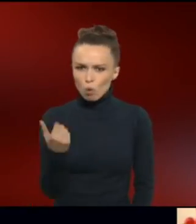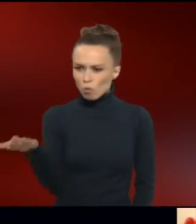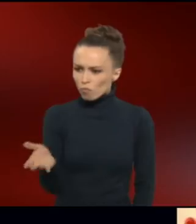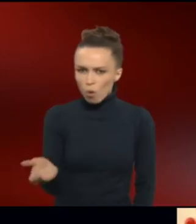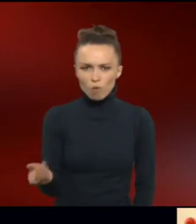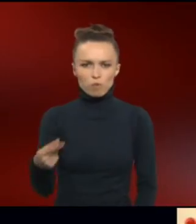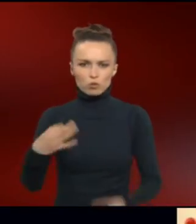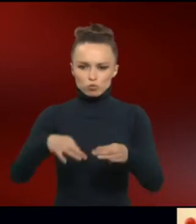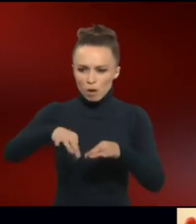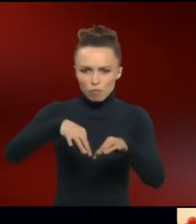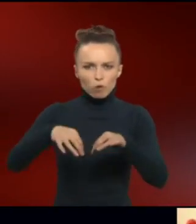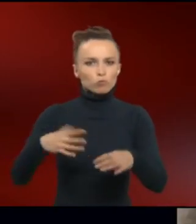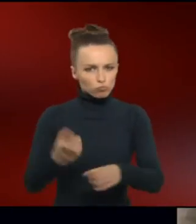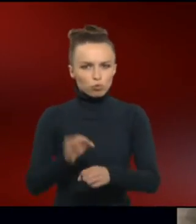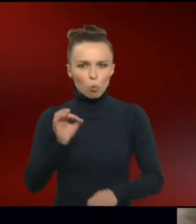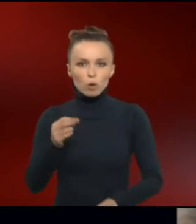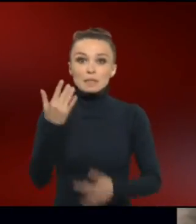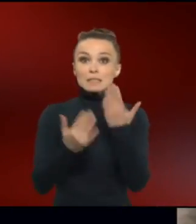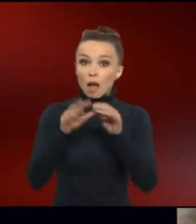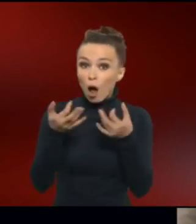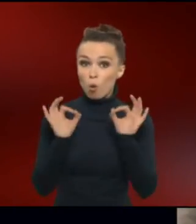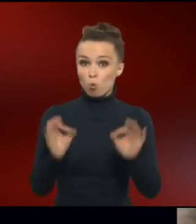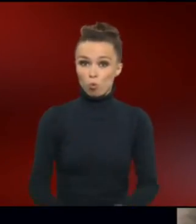Spielfiguren um. Zählen kann er gut.